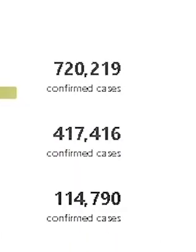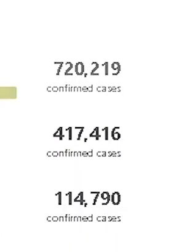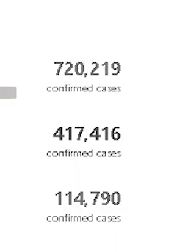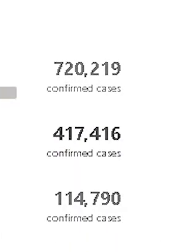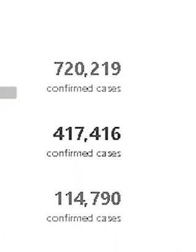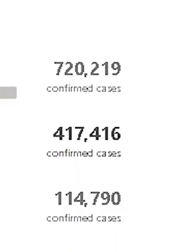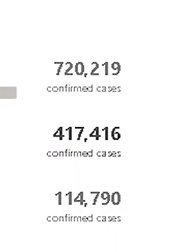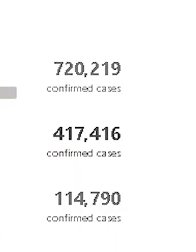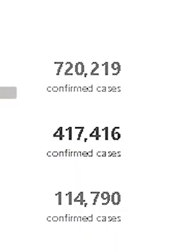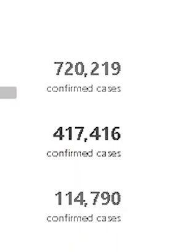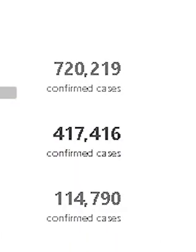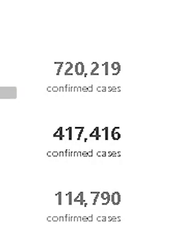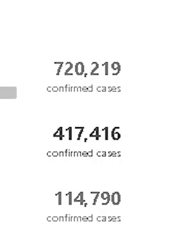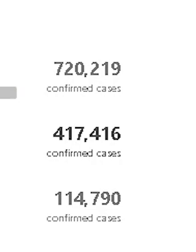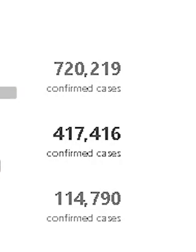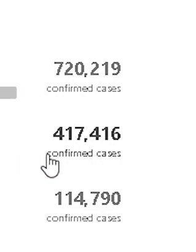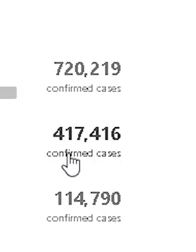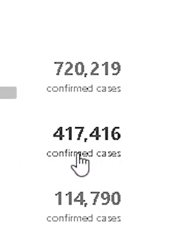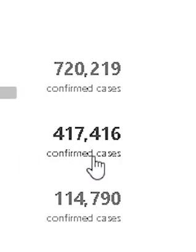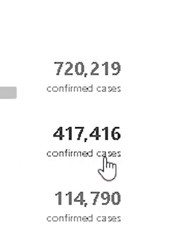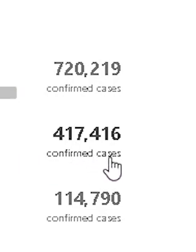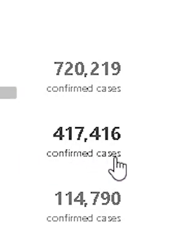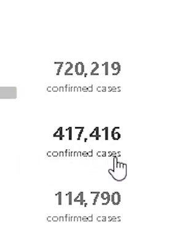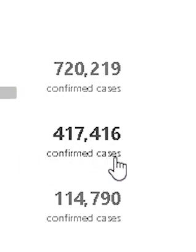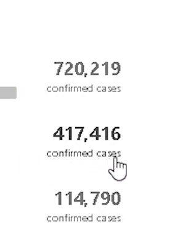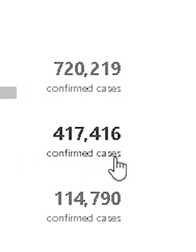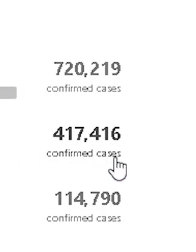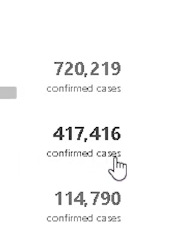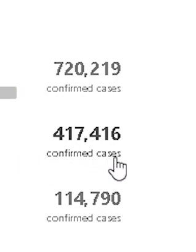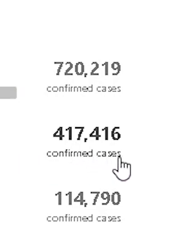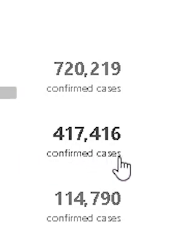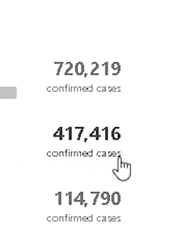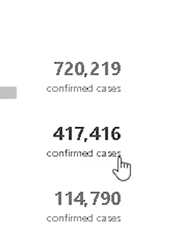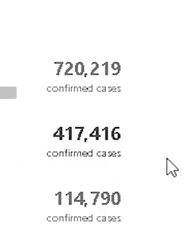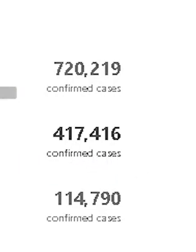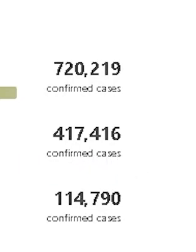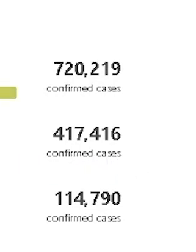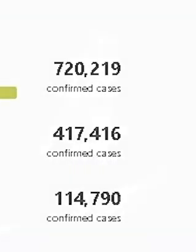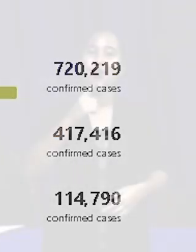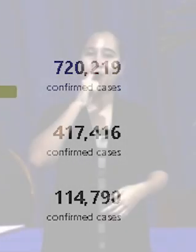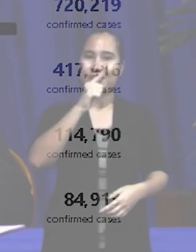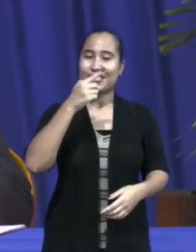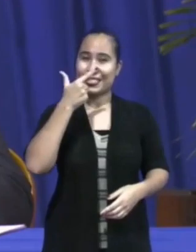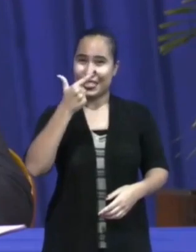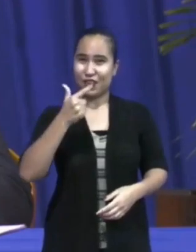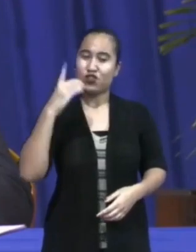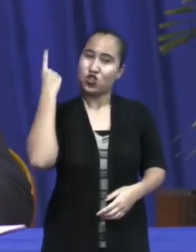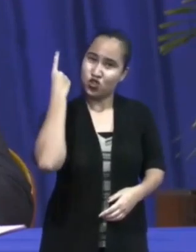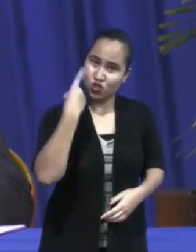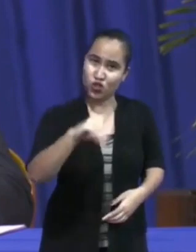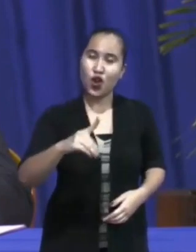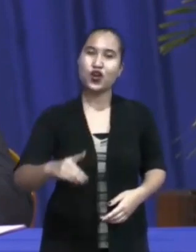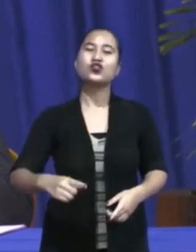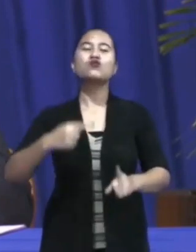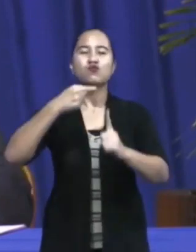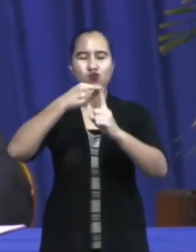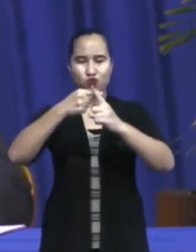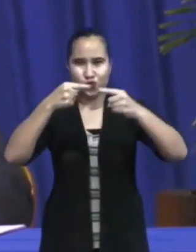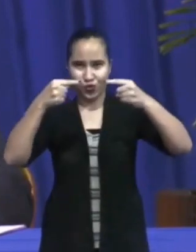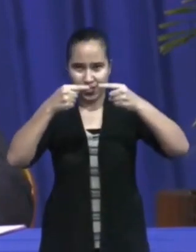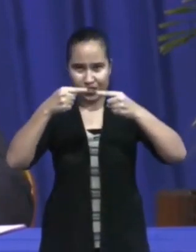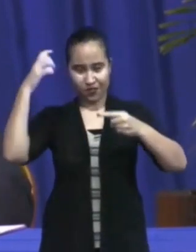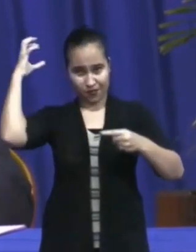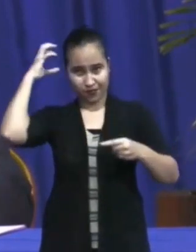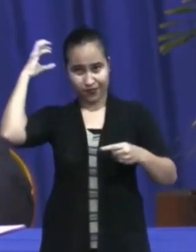In de Amerika's hebben wij op dit moment 417.416 bevestigde positieve gevallen,